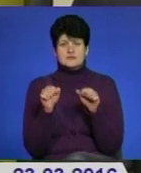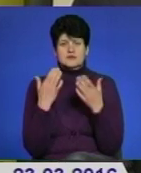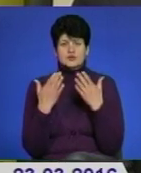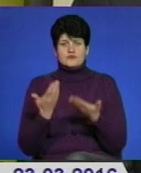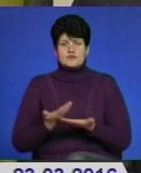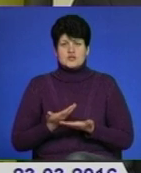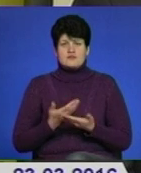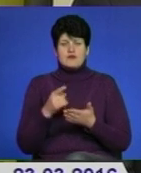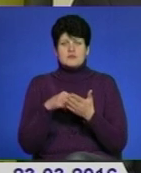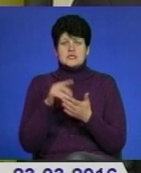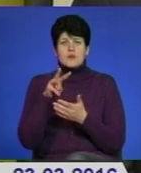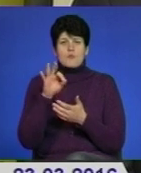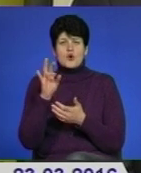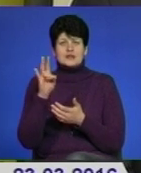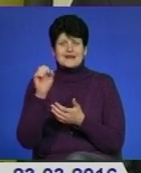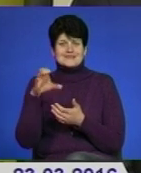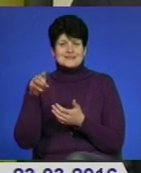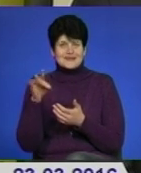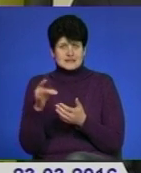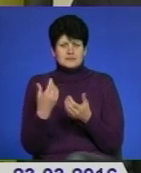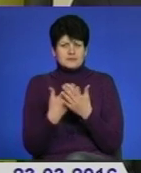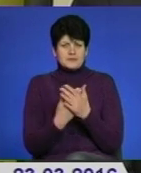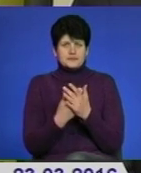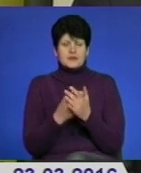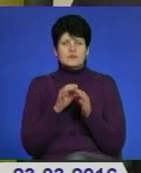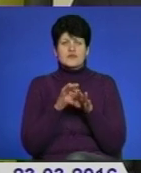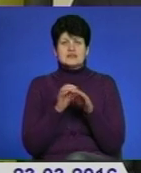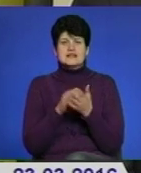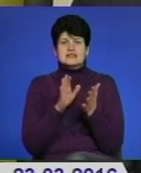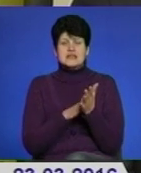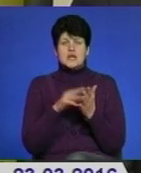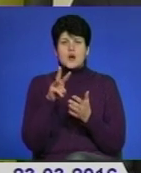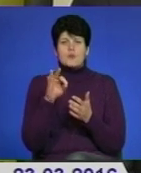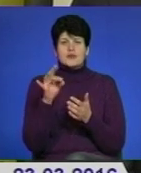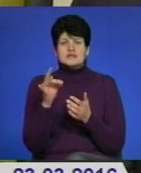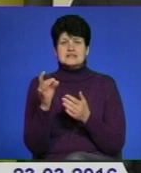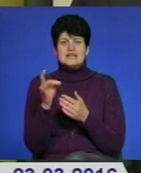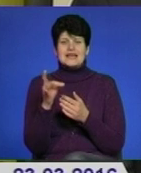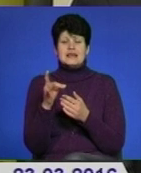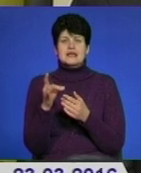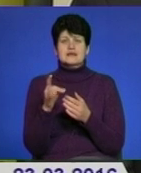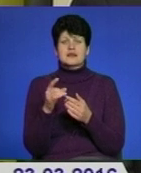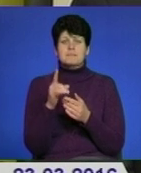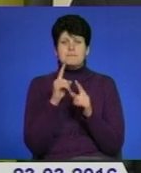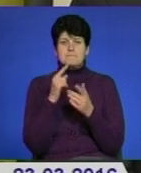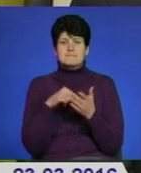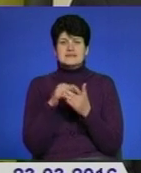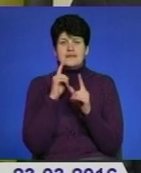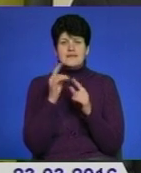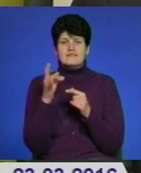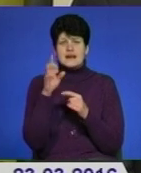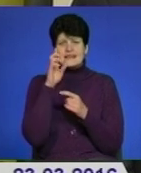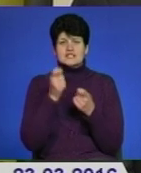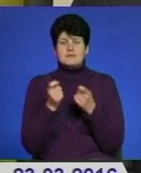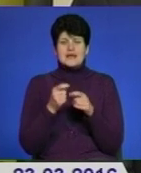житель міста Монастириска, для прикладу, провести реєстрацію в Монастирискій міській раді або в райдержадміністрації. Крім цього,